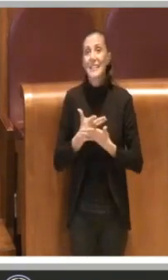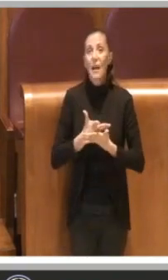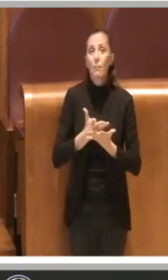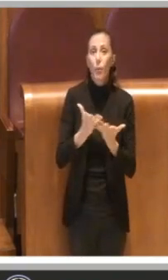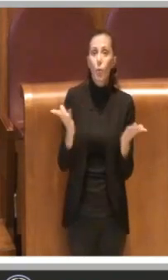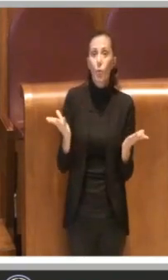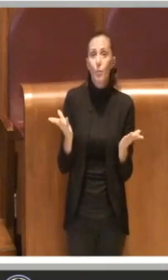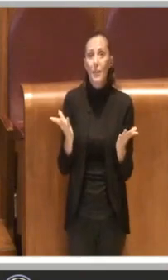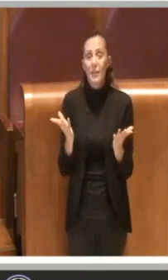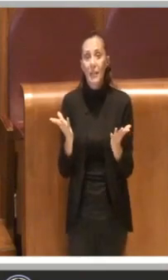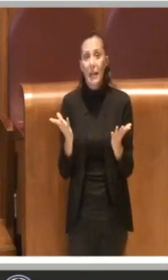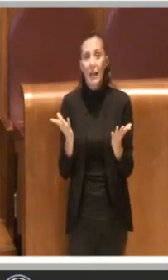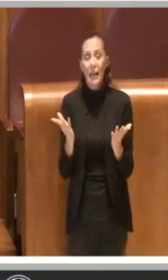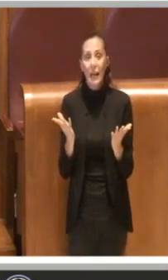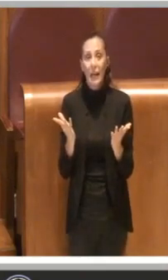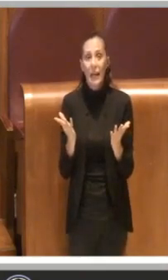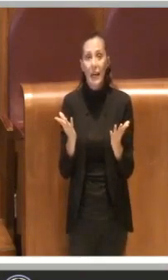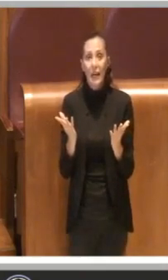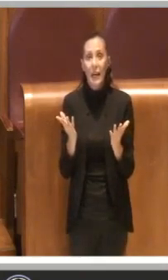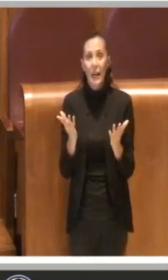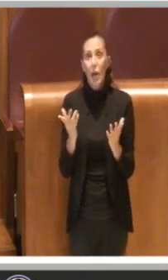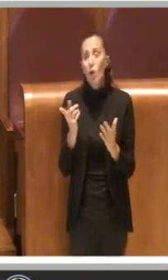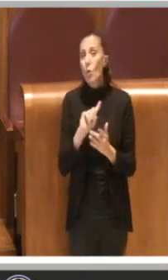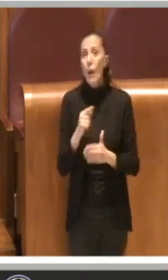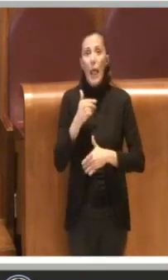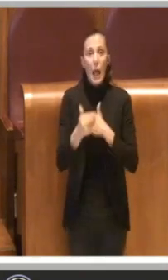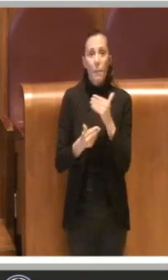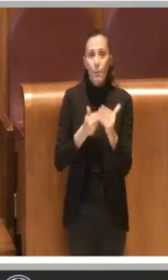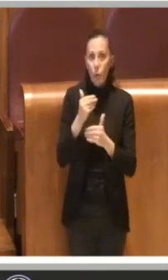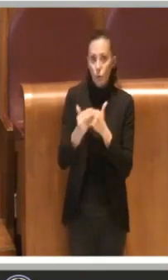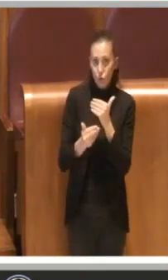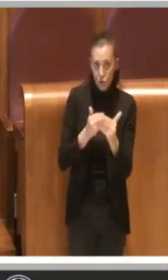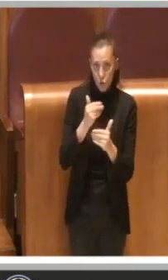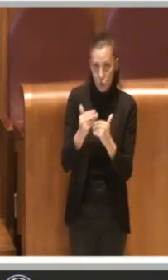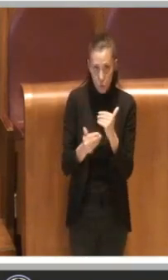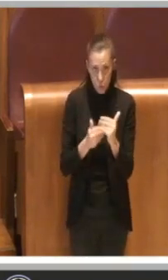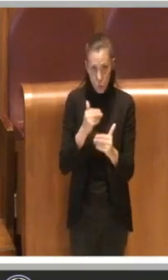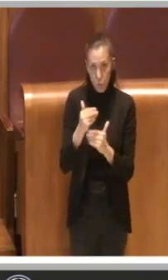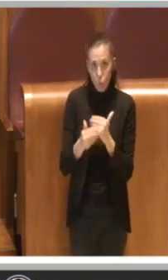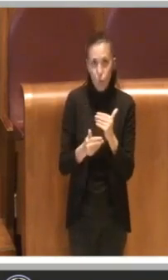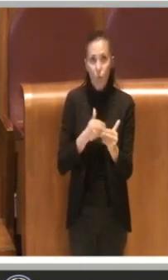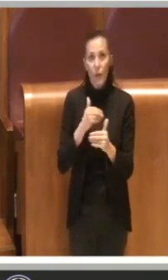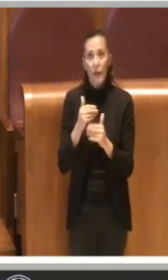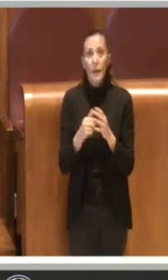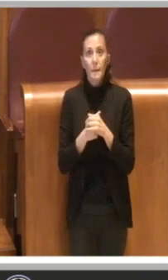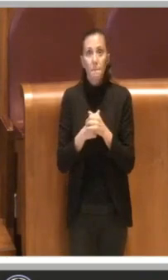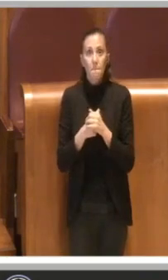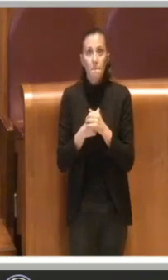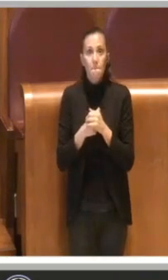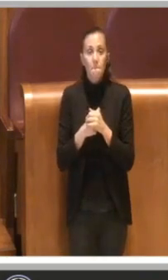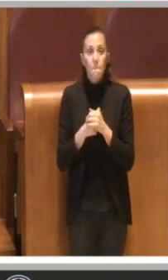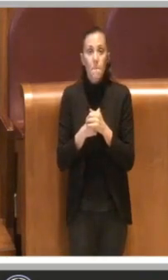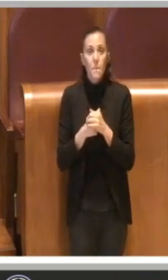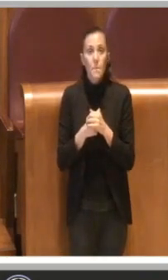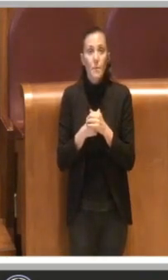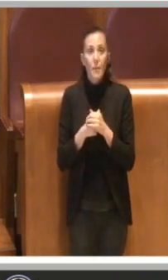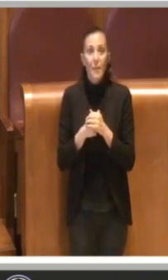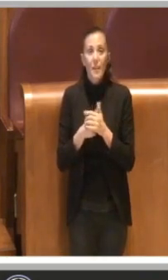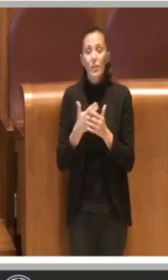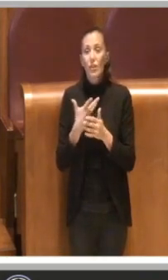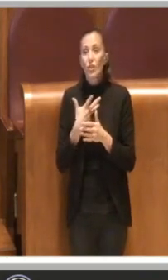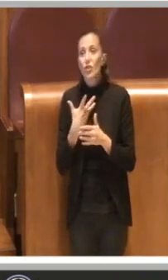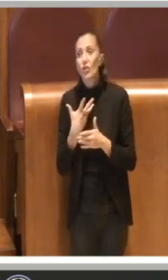la procedura, che c'è la